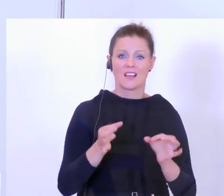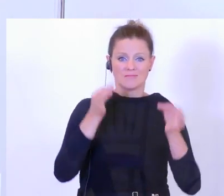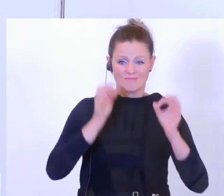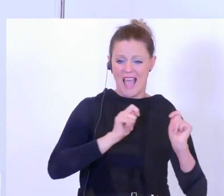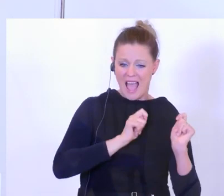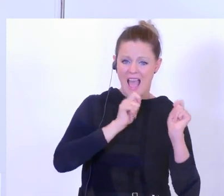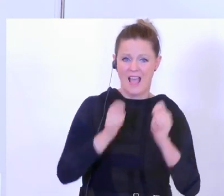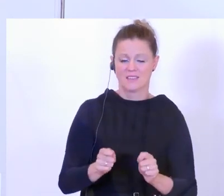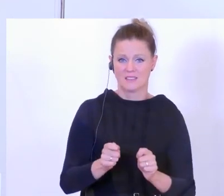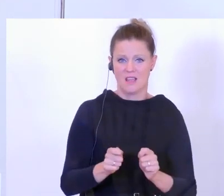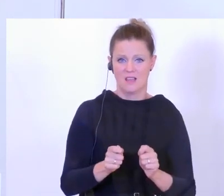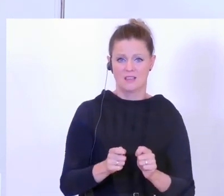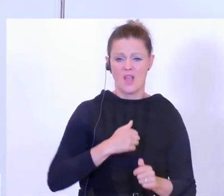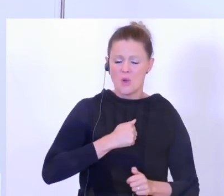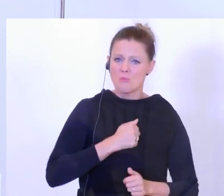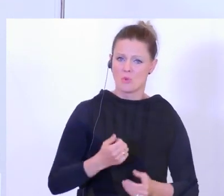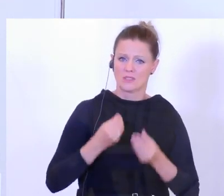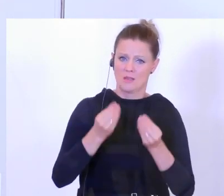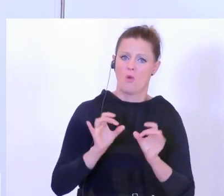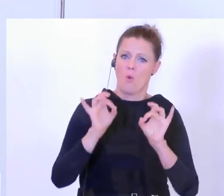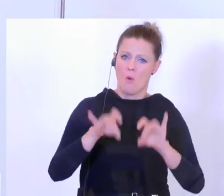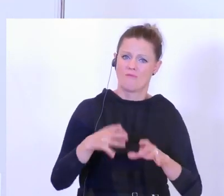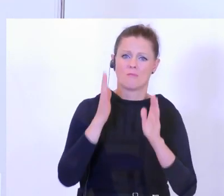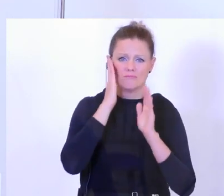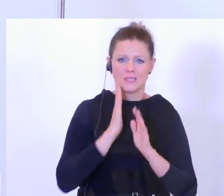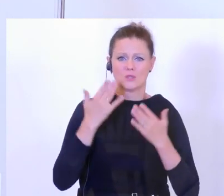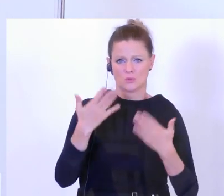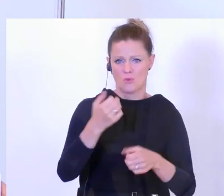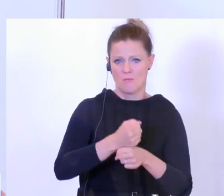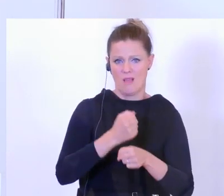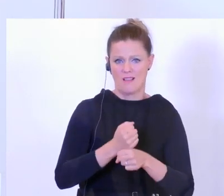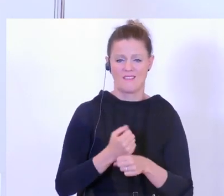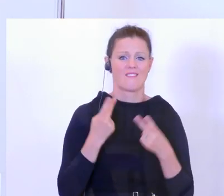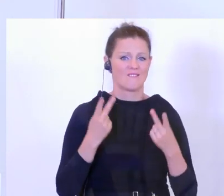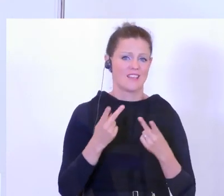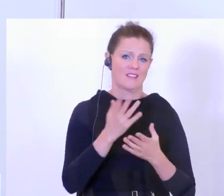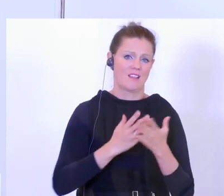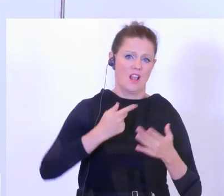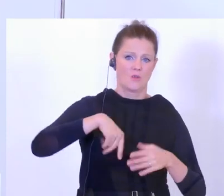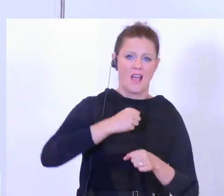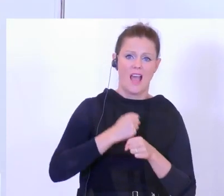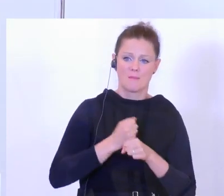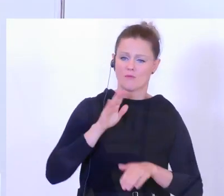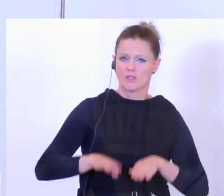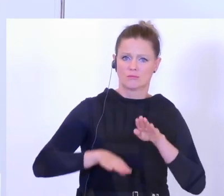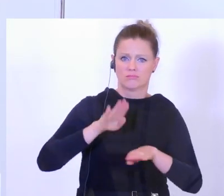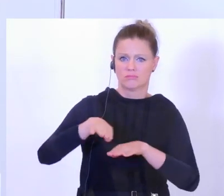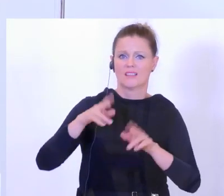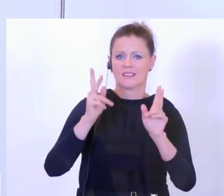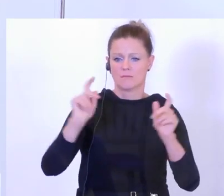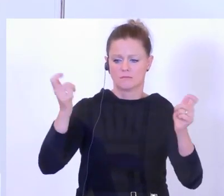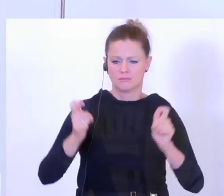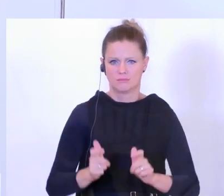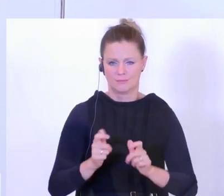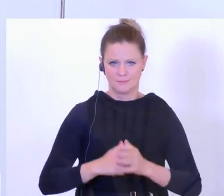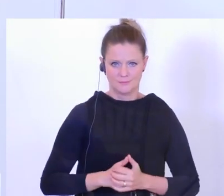Diese Ermutigung gegenüber den Opfern ist ein wesentlicher Teil unserer Arbeit, um eben auch hier Fortschritte zu erzielen, damit es da zu weniger